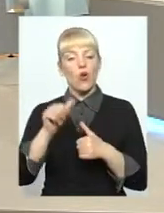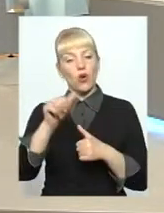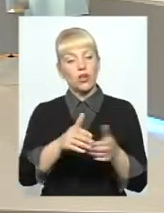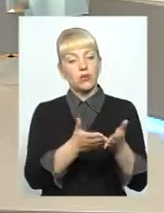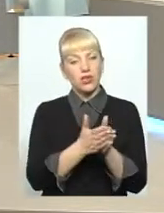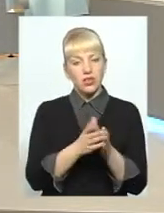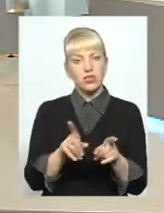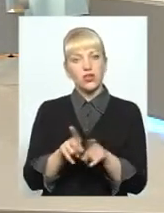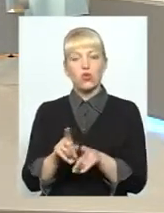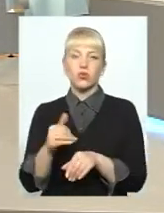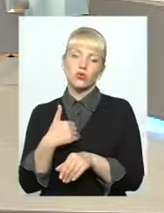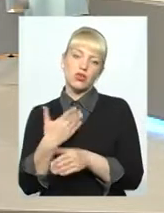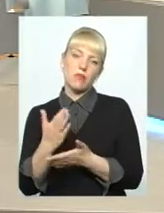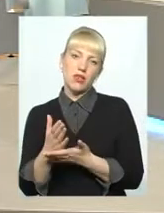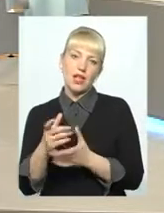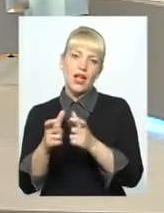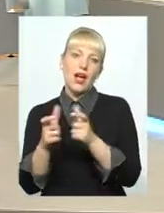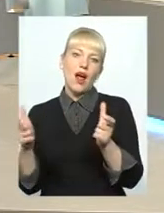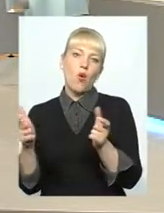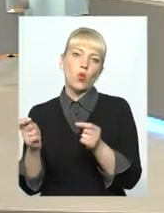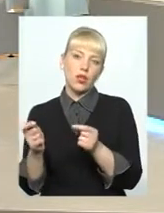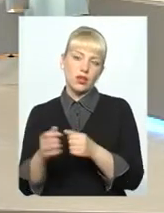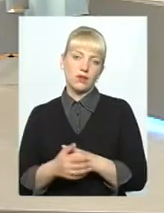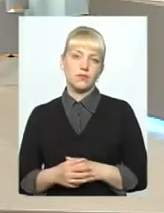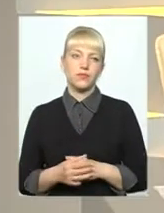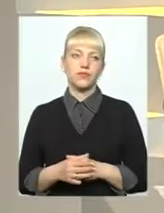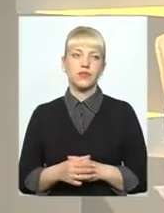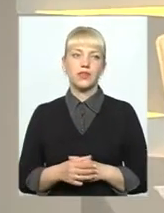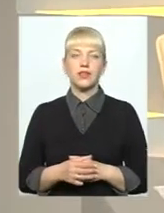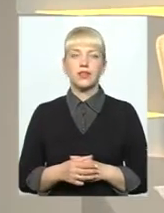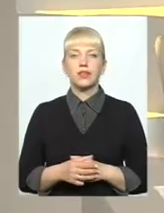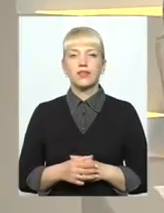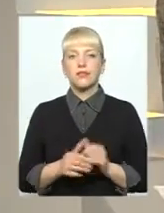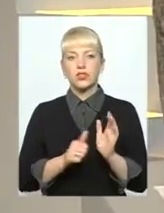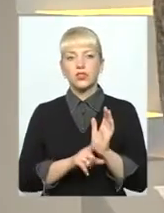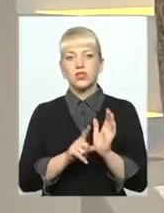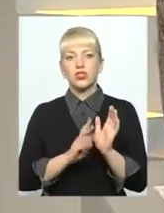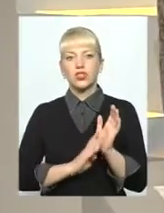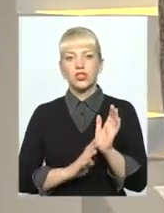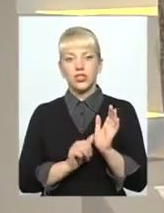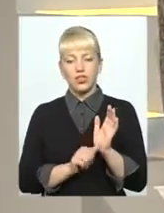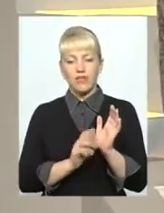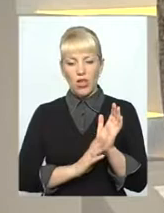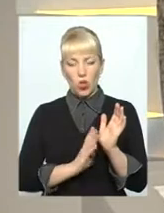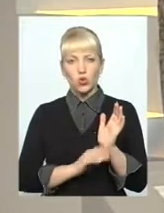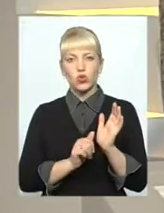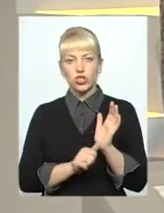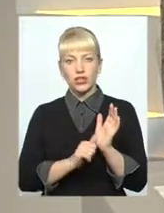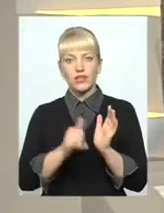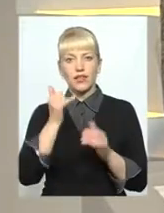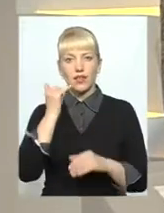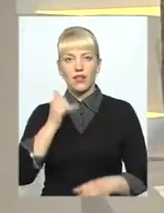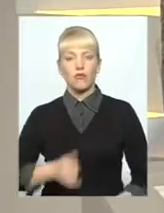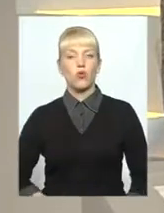він також хоче мати рахунок за вас за постачання. Дякую вам за відповідь, 61-90-60. Слухаємо вас, говоріть, будь ласка.